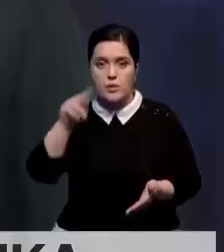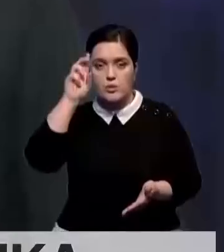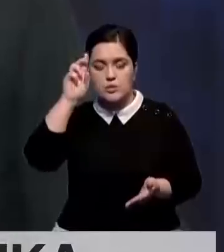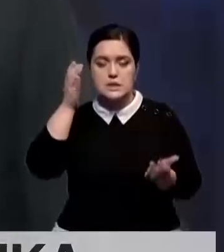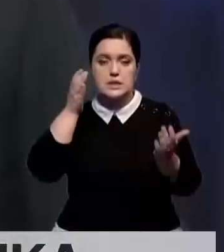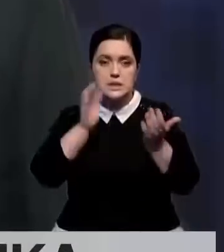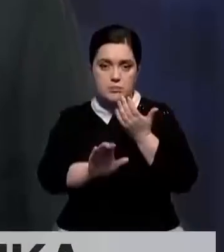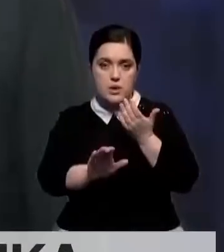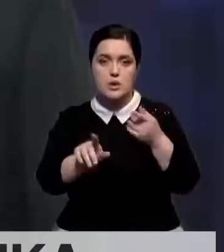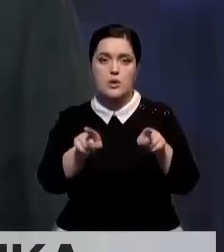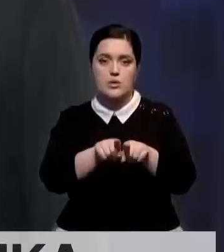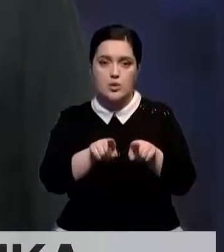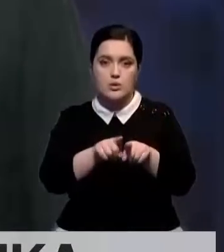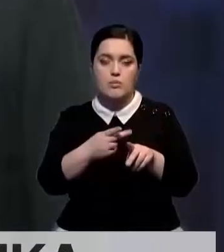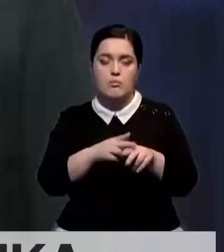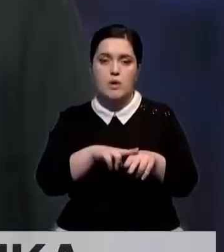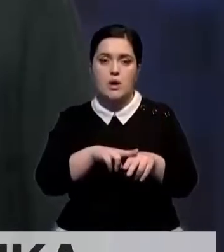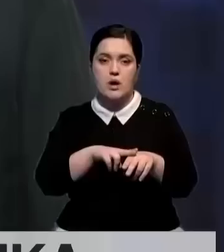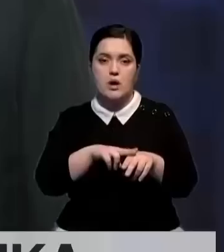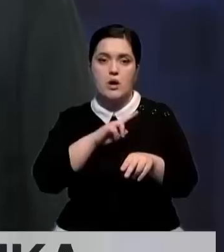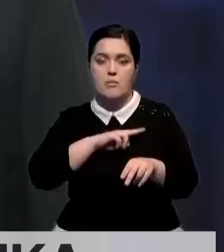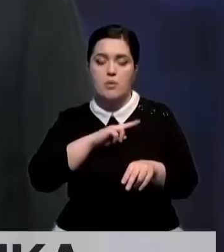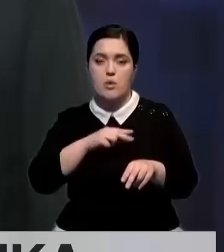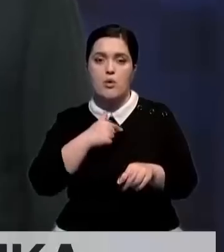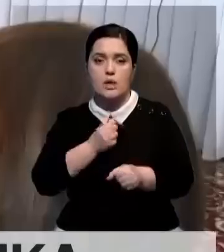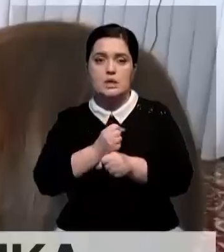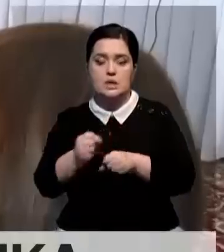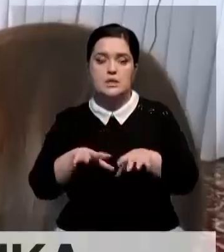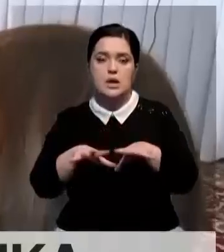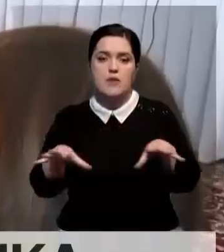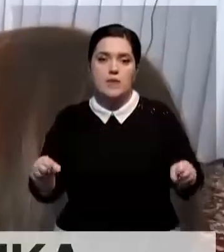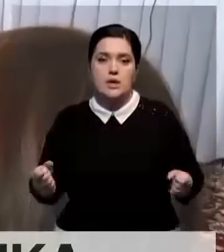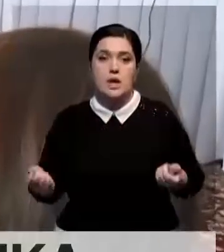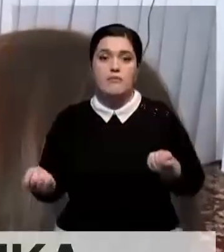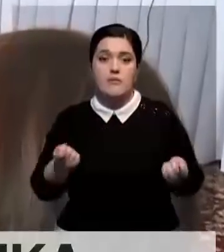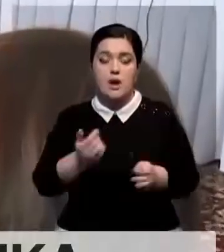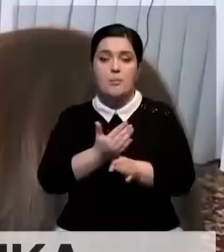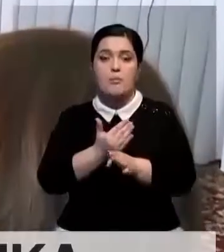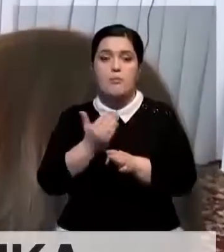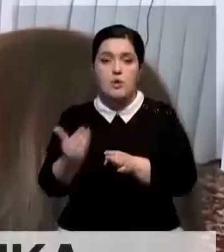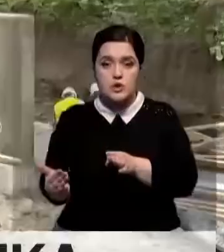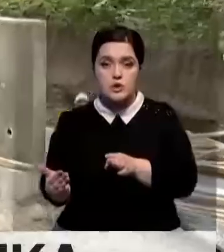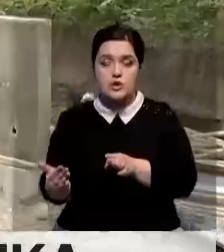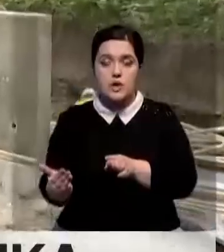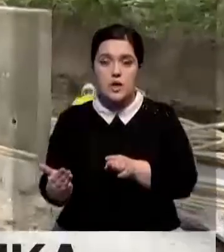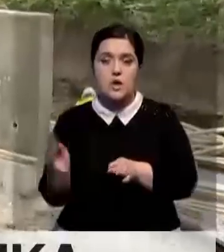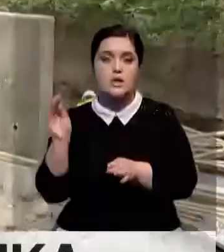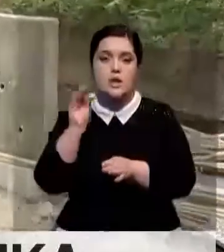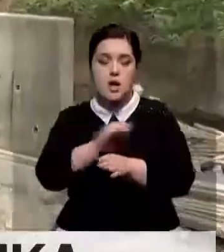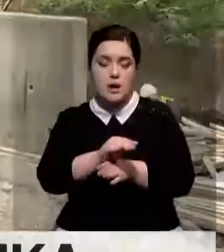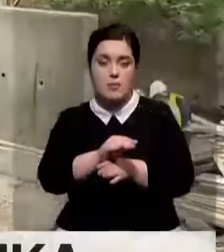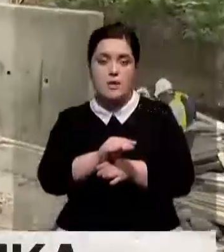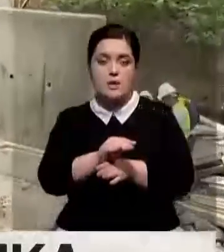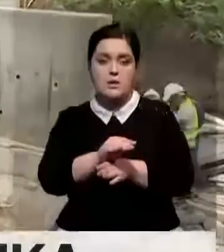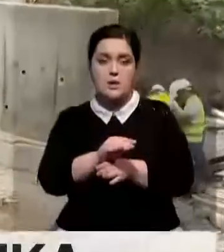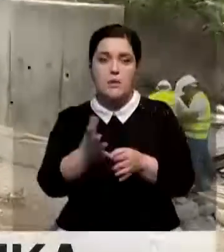измене, а также в превышении должностных полномочий и попытке насильственного захвата власти. Позже к выдвинутым ранее обвинениям добавились новые.